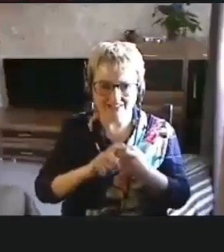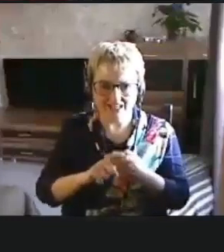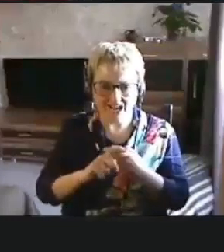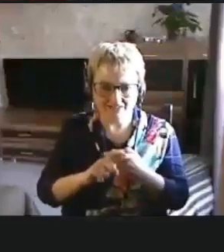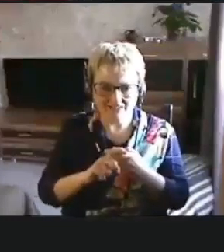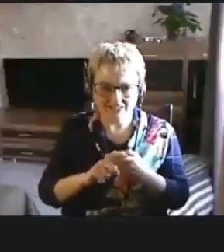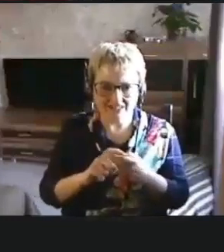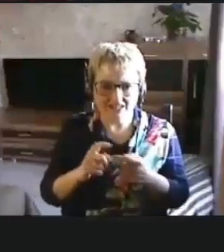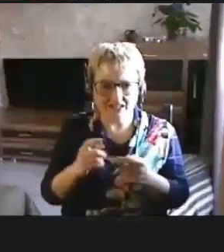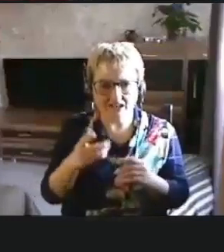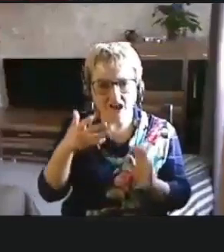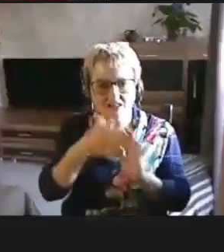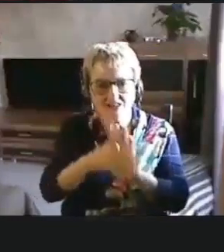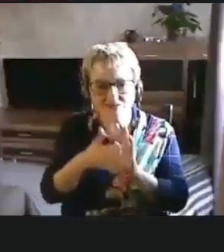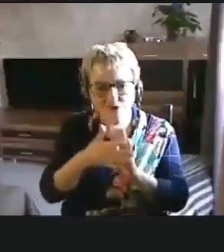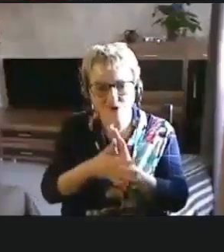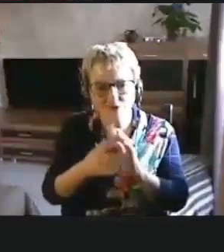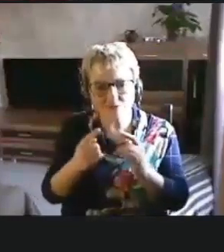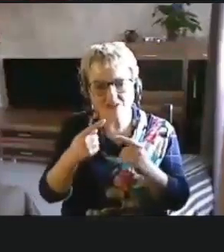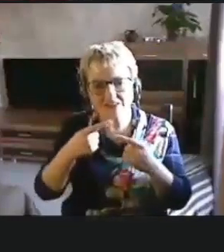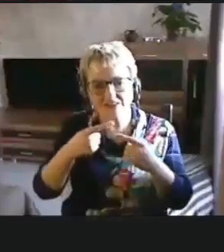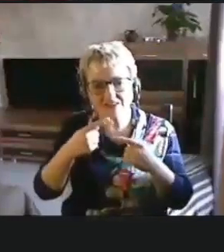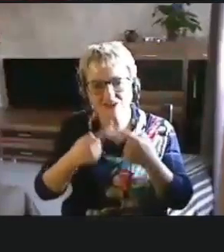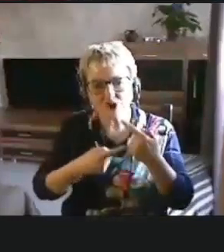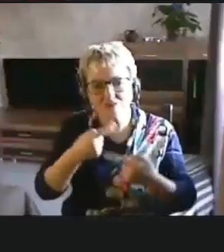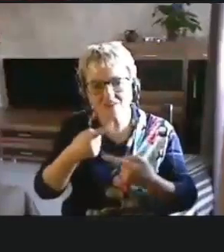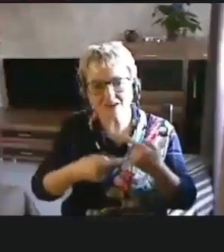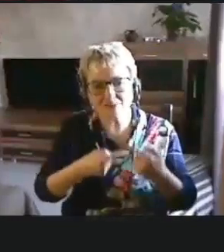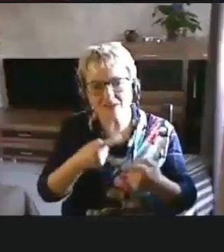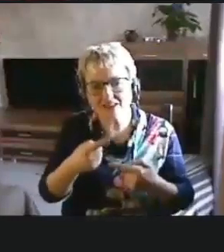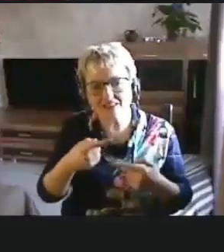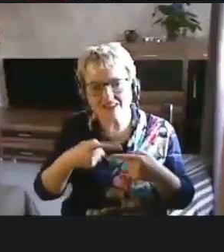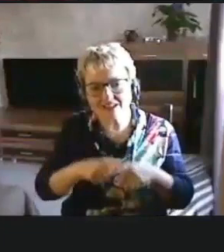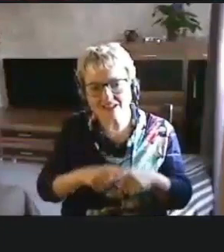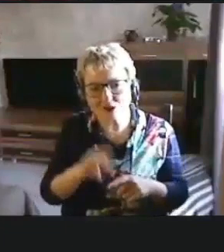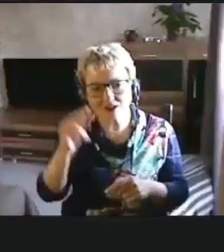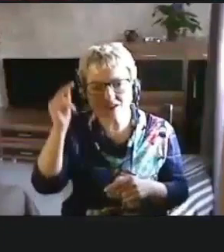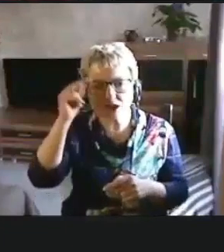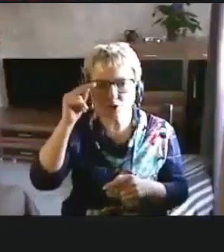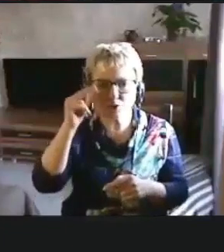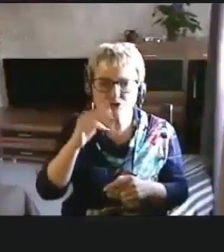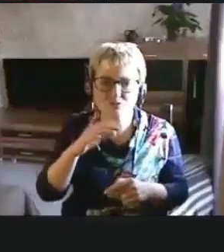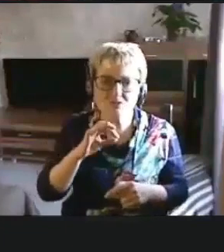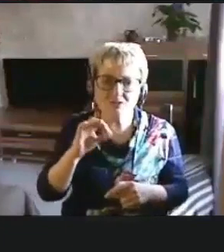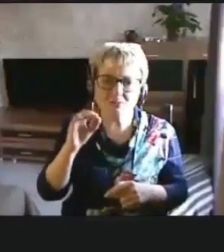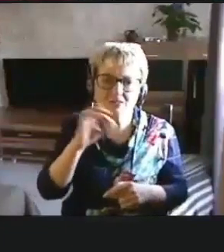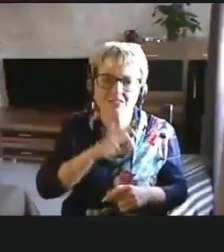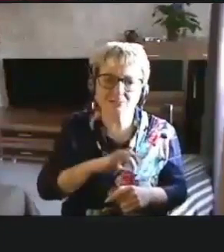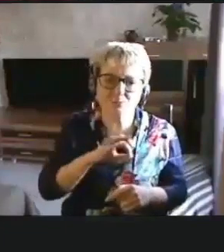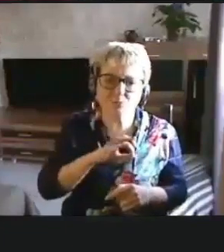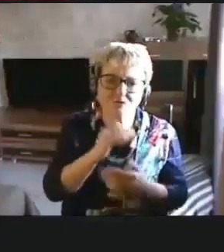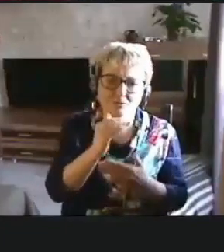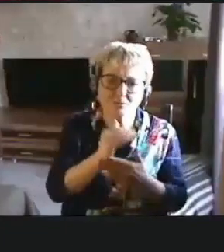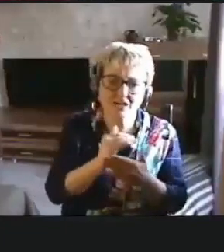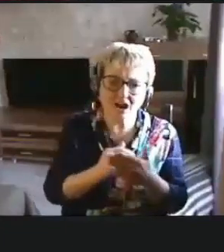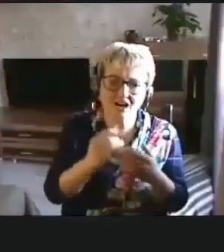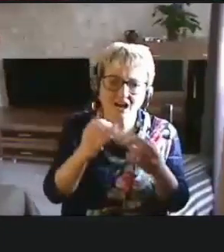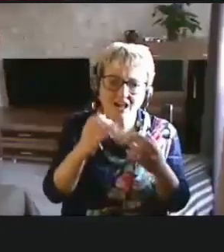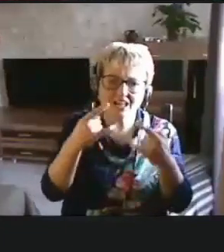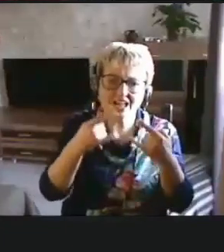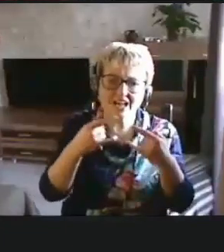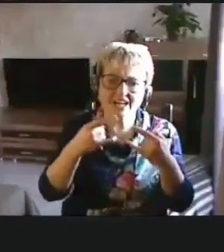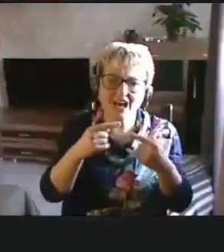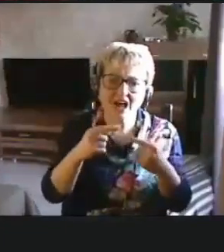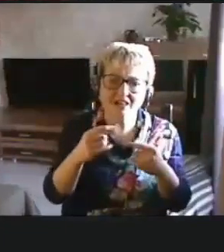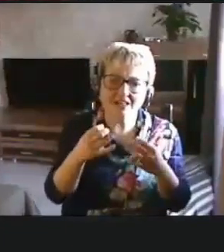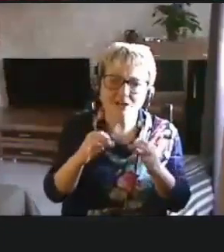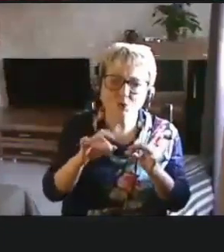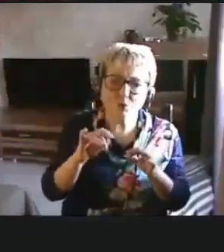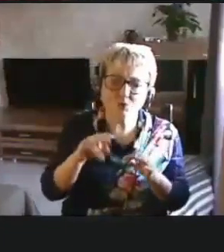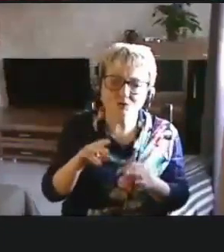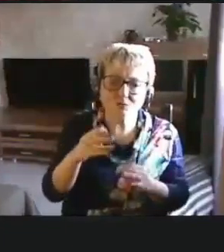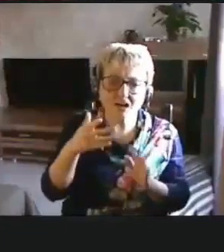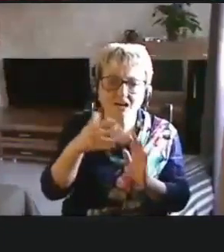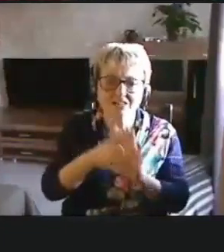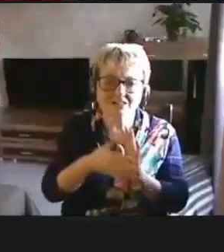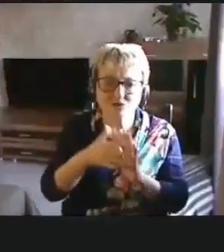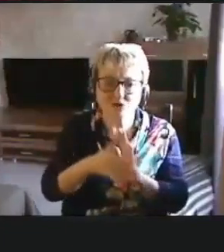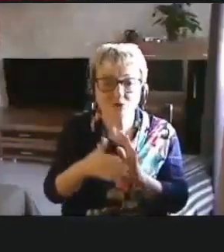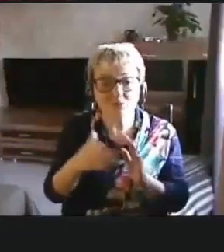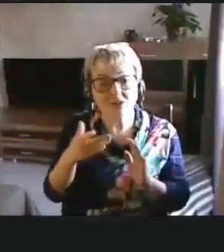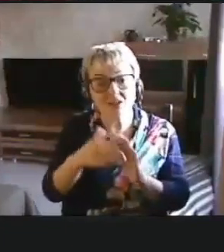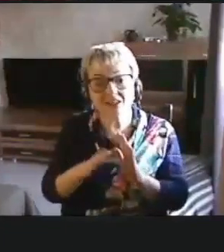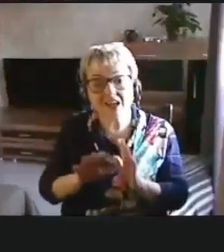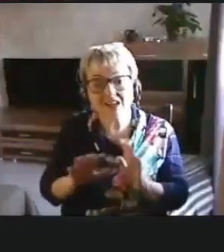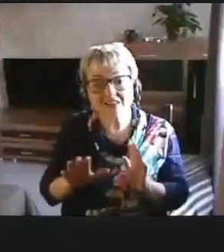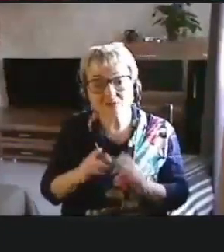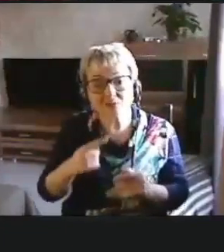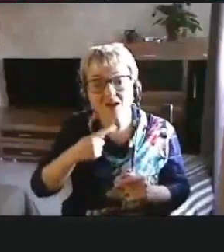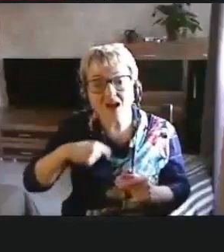освоим мы современные технологии или не освоим, научимся мы использовать программу экранного доступа, освоим ли мы это все или не освоим, это